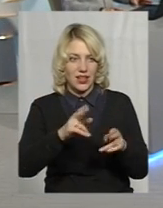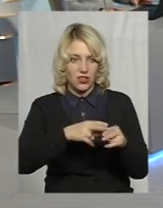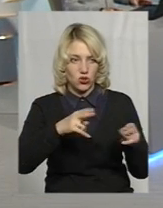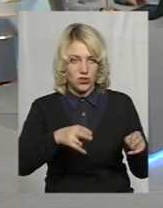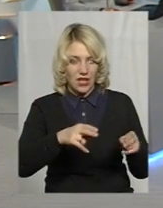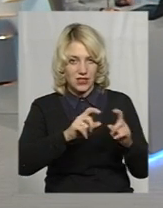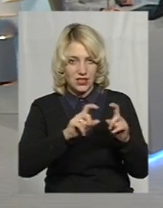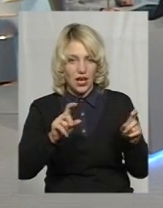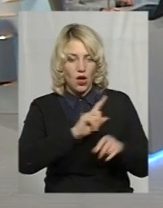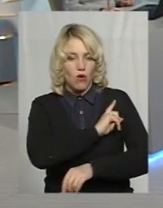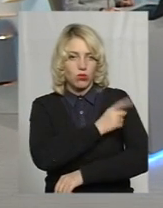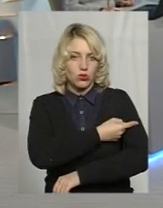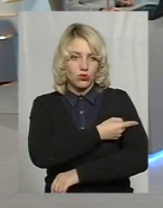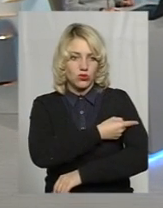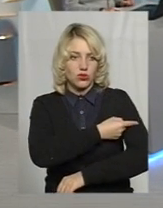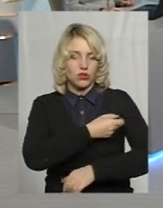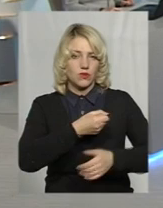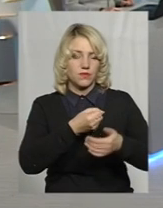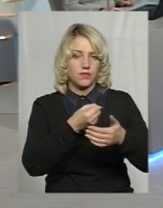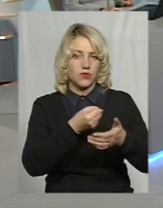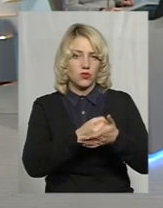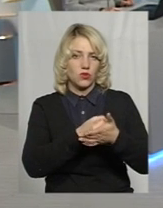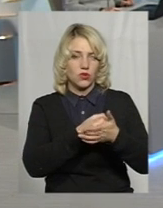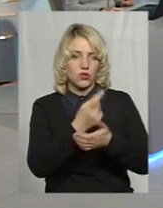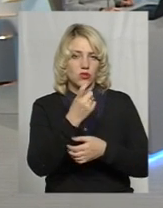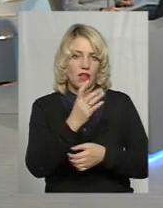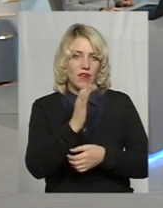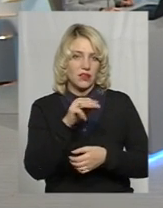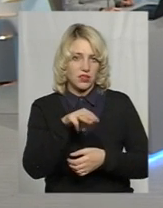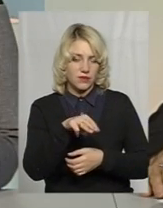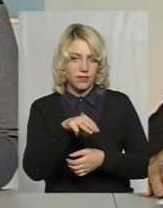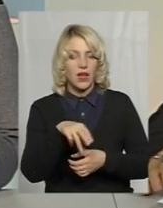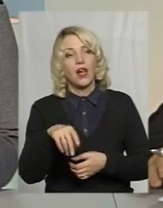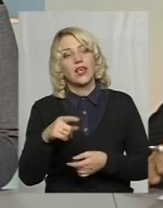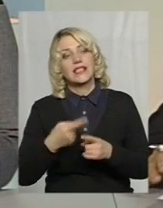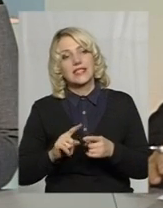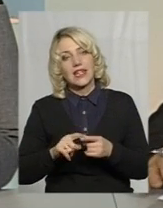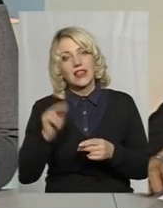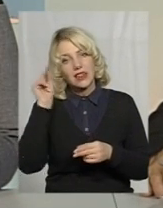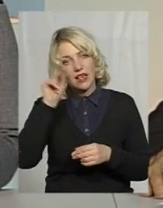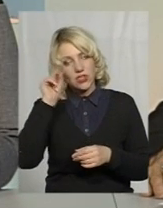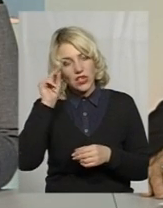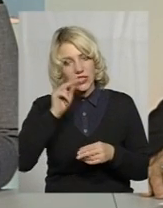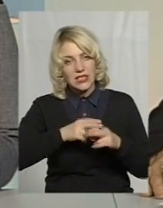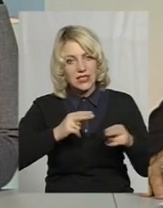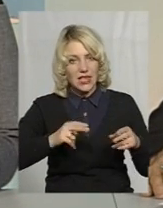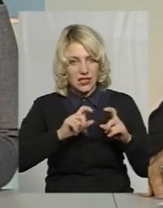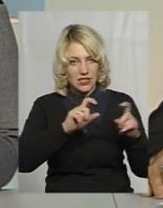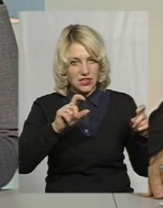потужністю до 100 ват. Це навчальні такі станції.